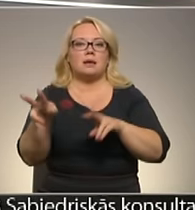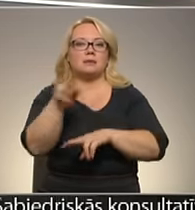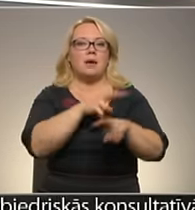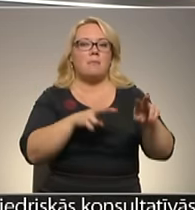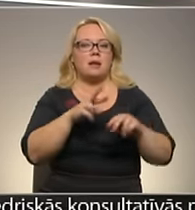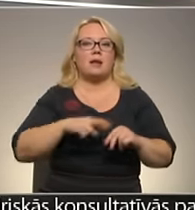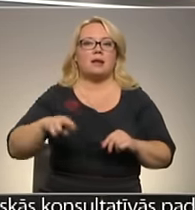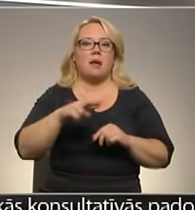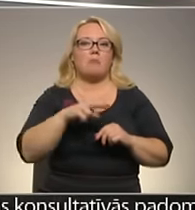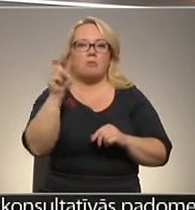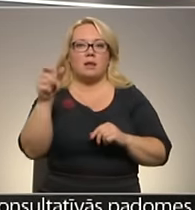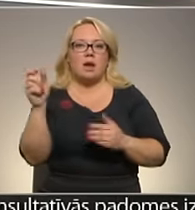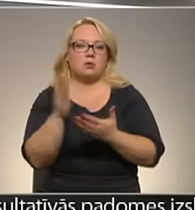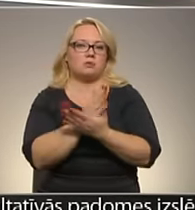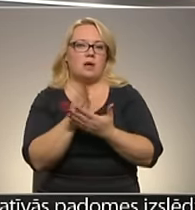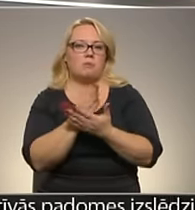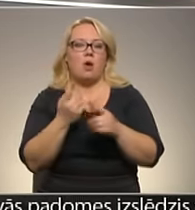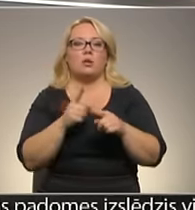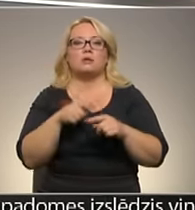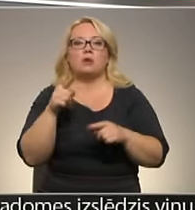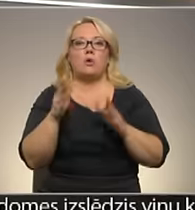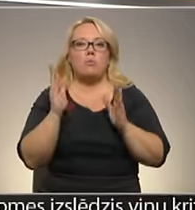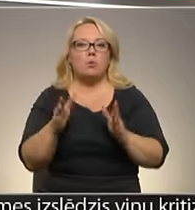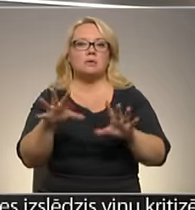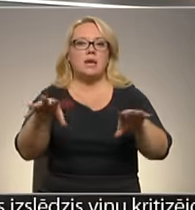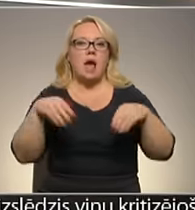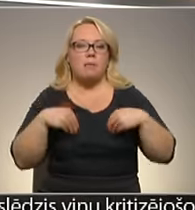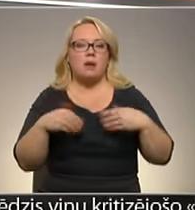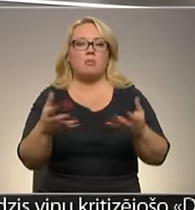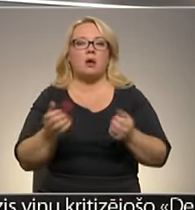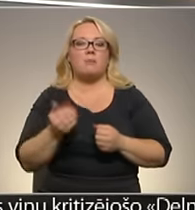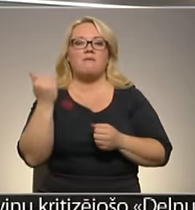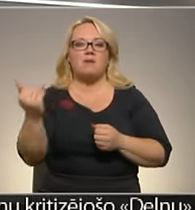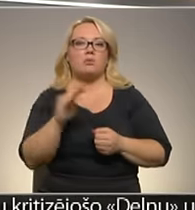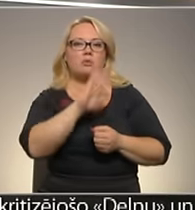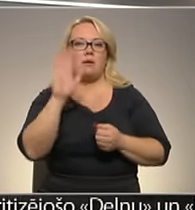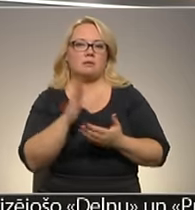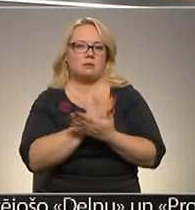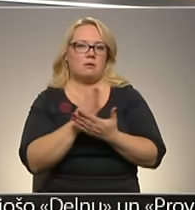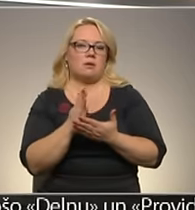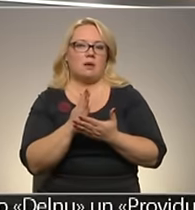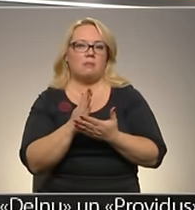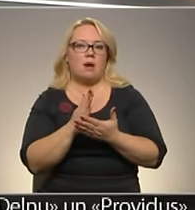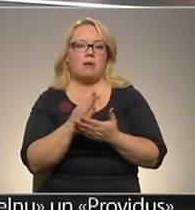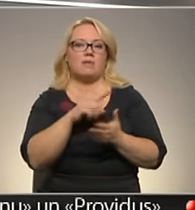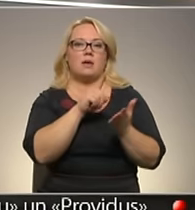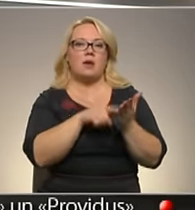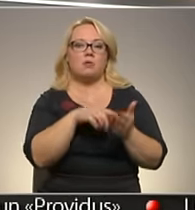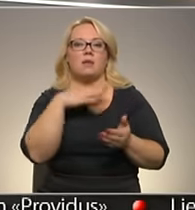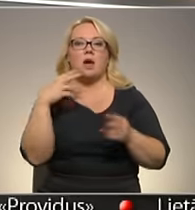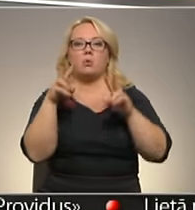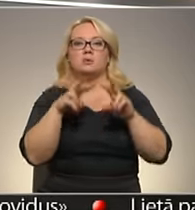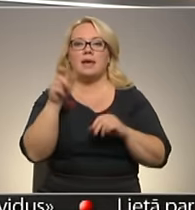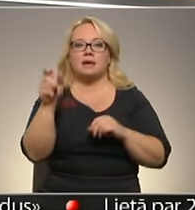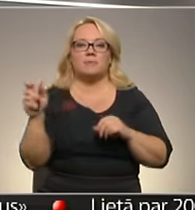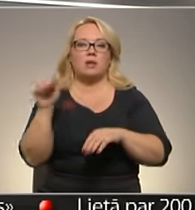republikāņu starpā. Un līdz ar to viņam būs jāpārņem un jāpieņem arī viņa dienas kārtību. Daudzi eksperti šodien ir